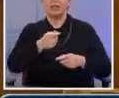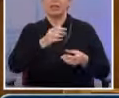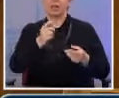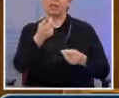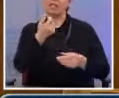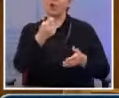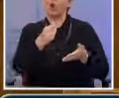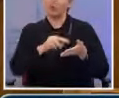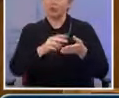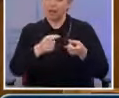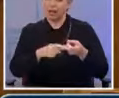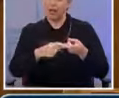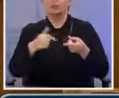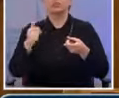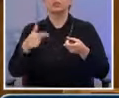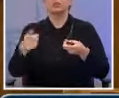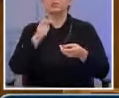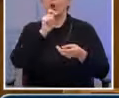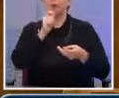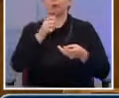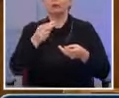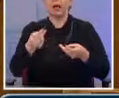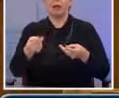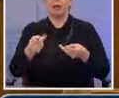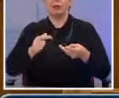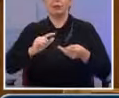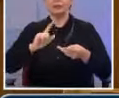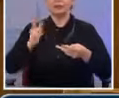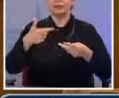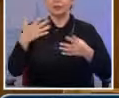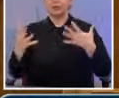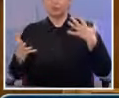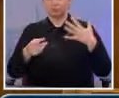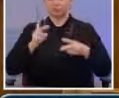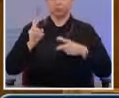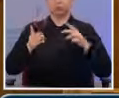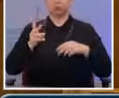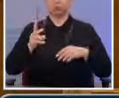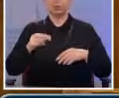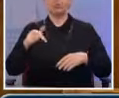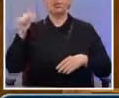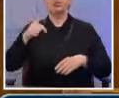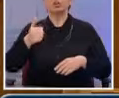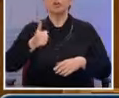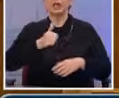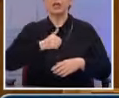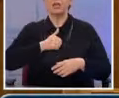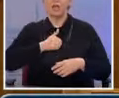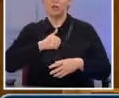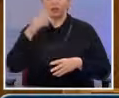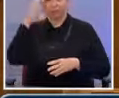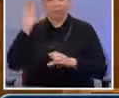συστημικό κίνδυνο, τόσο οι επιχειρηματίες είναι διατεθειμένοι να αναλάβουν το επιχειρηματικό ρίσκο μιας επένδυσης.